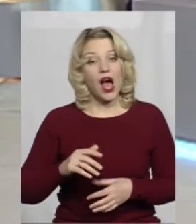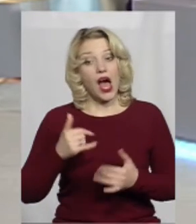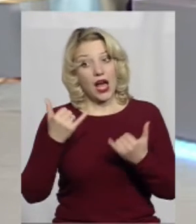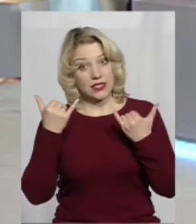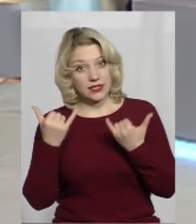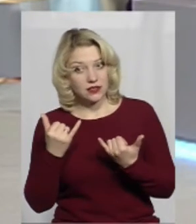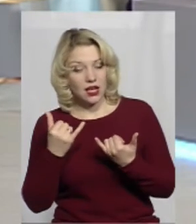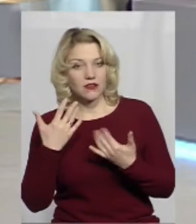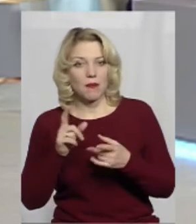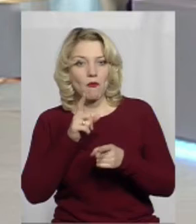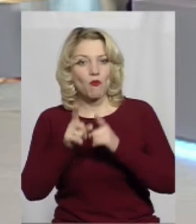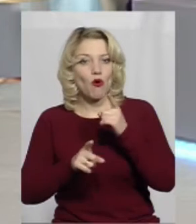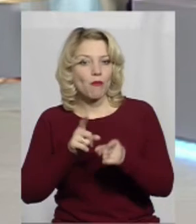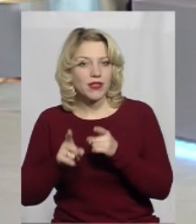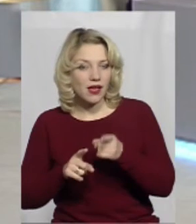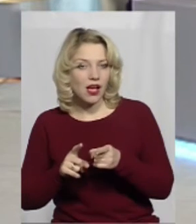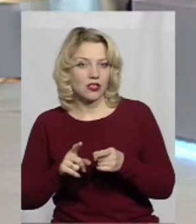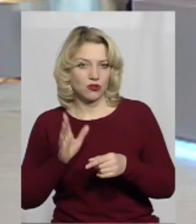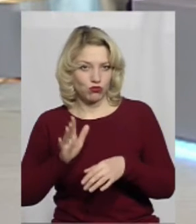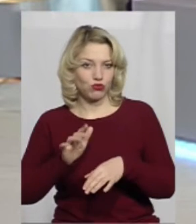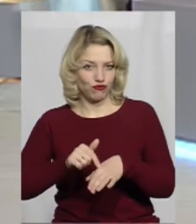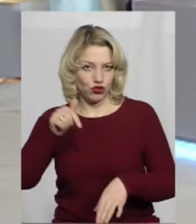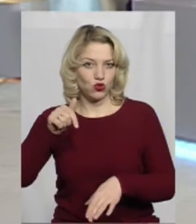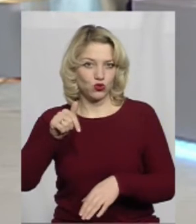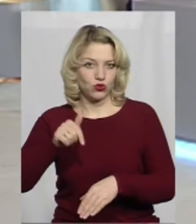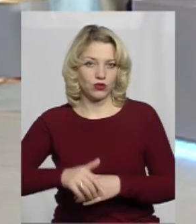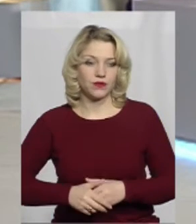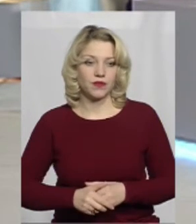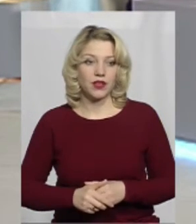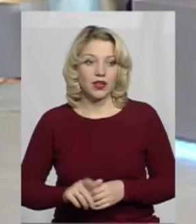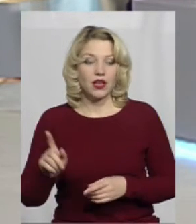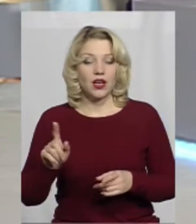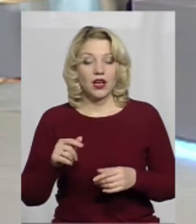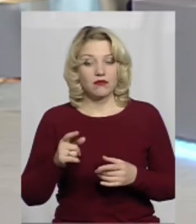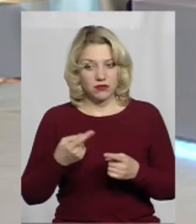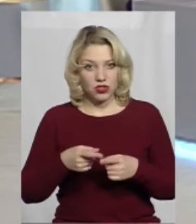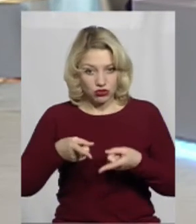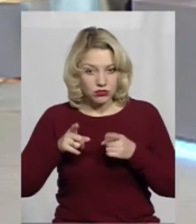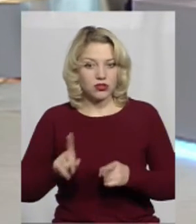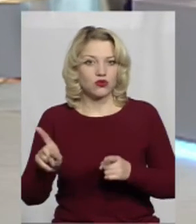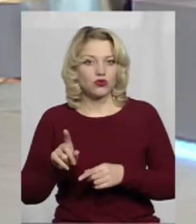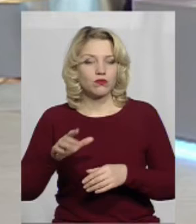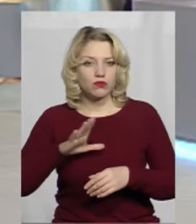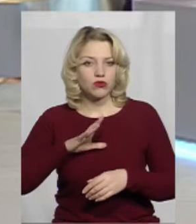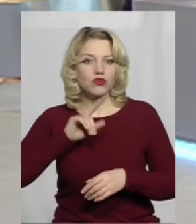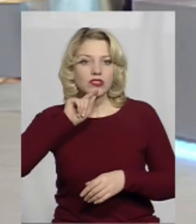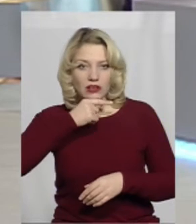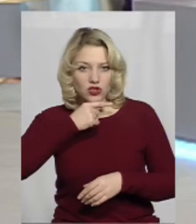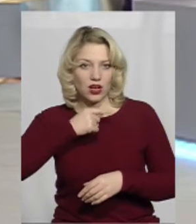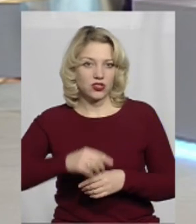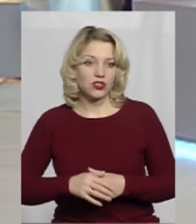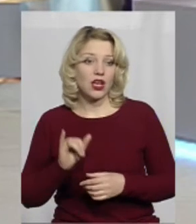вже, так, міняється механізм і, відповідно, всю суму. для того, щоб заощаджувати, щоб їх не економити. І лише ми